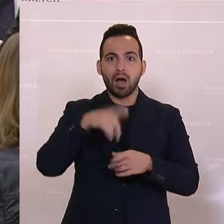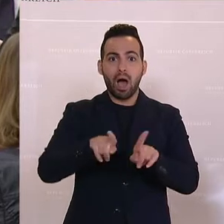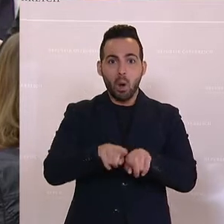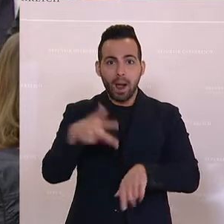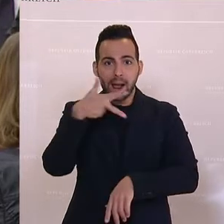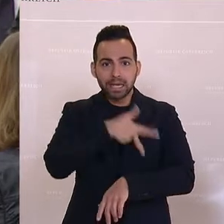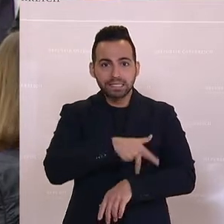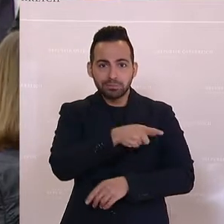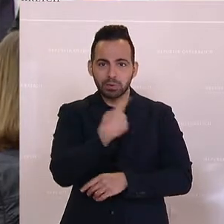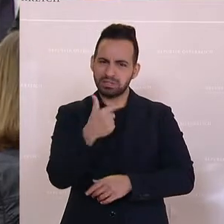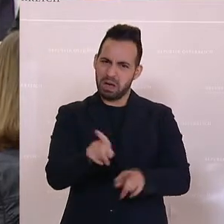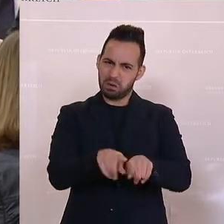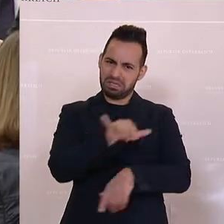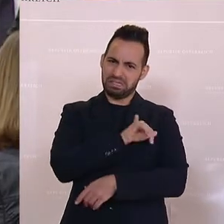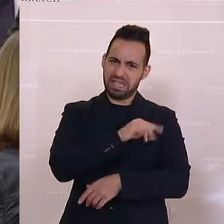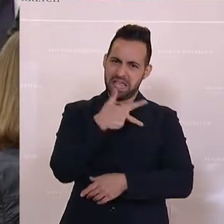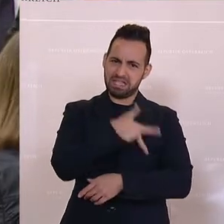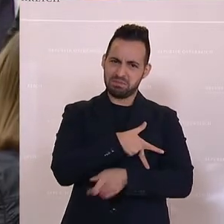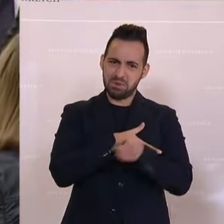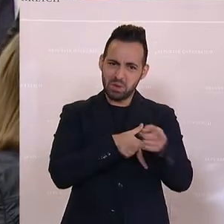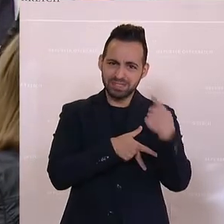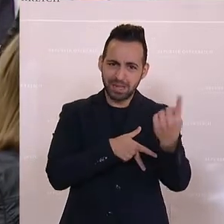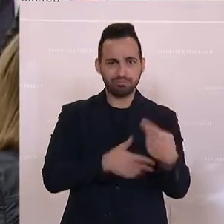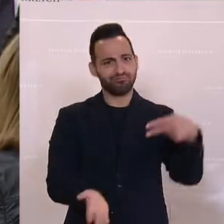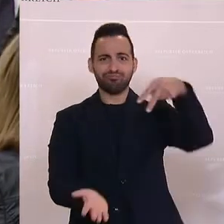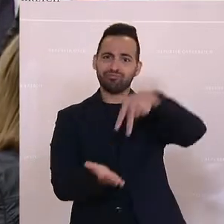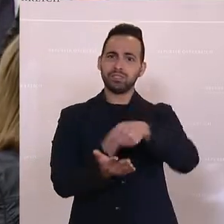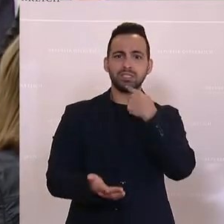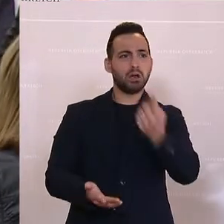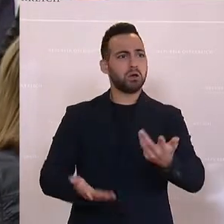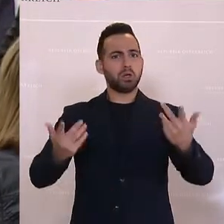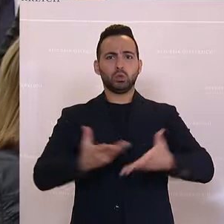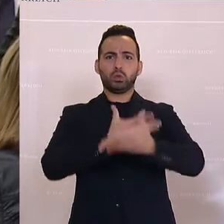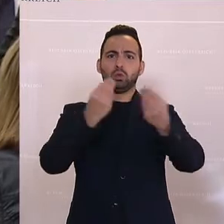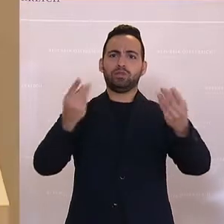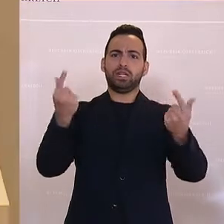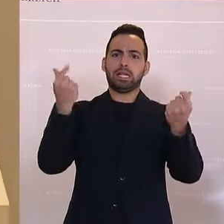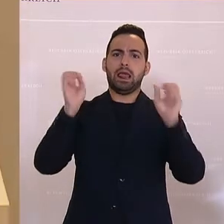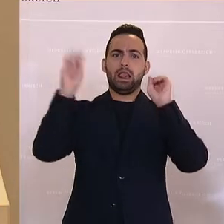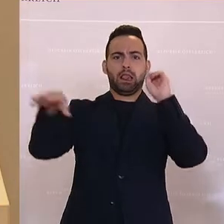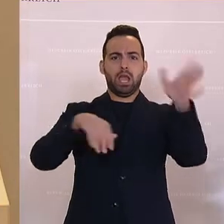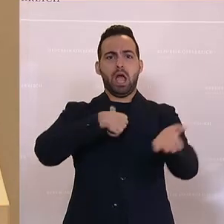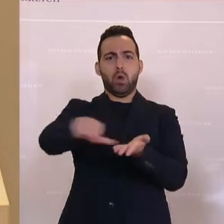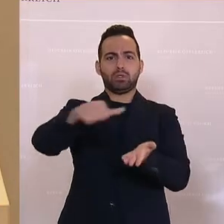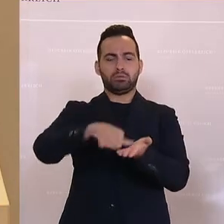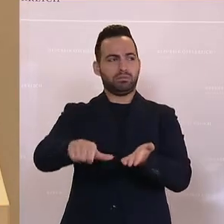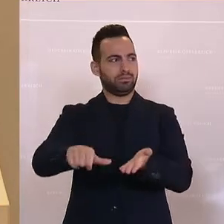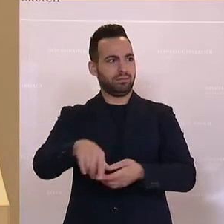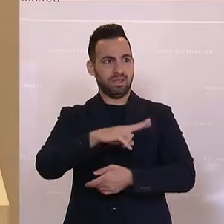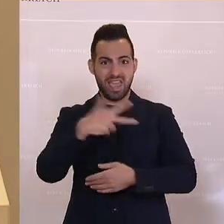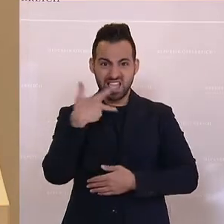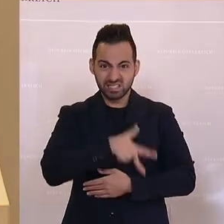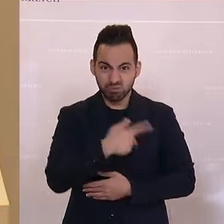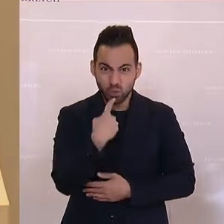SPÖ sagt, ich finde es auch interessant, aber sogar die SPÖ stellt sich hin und sagt, hier wird viel zu viel Geld ausgegeben. Also wenn die